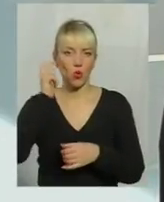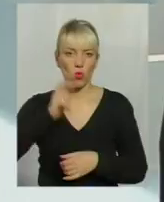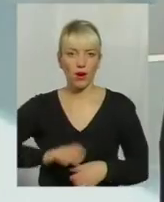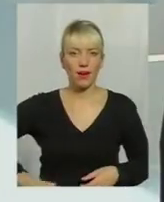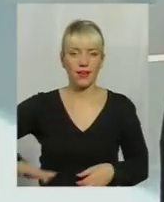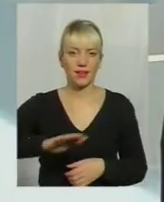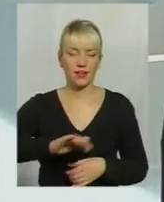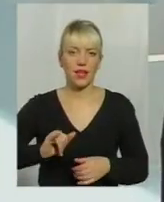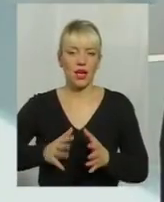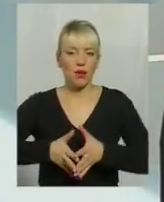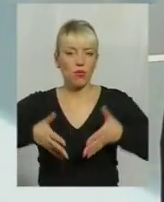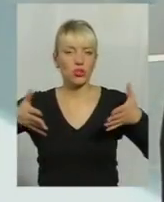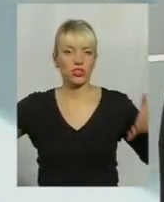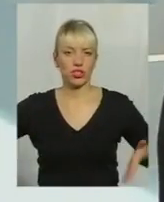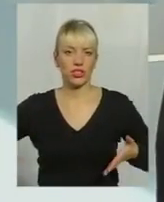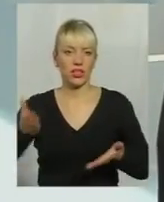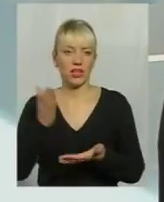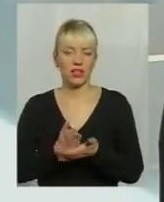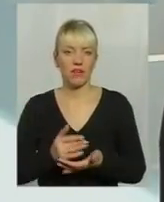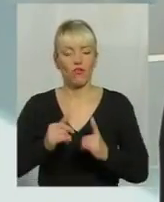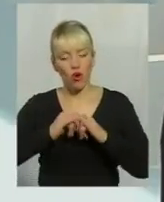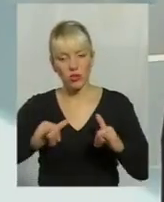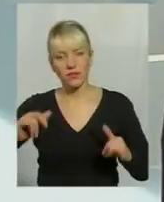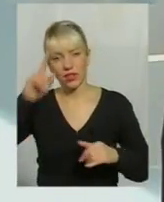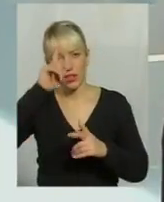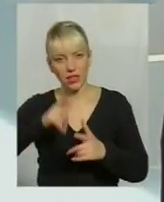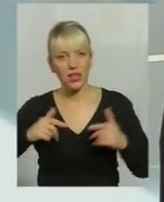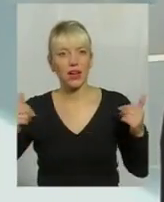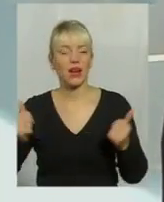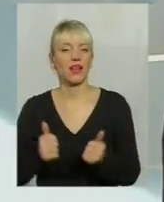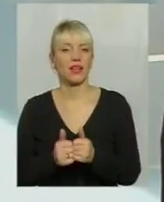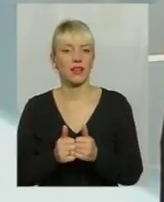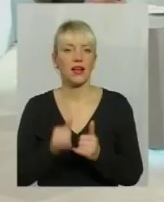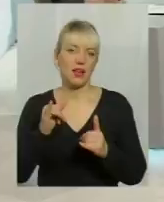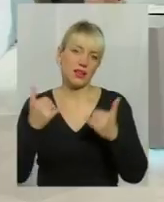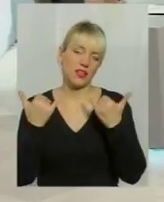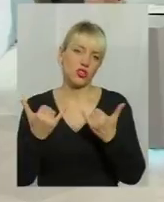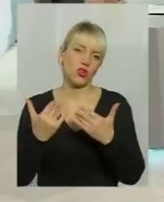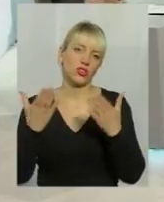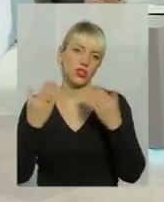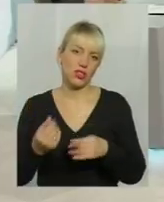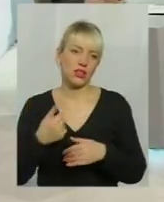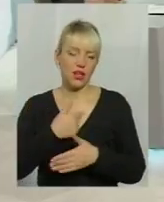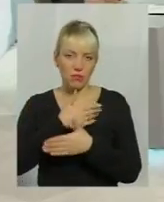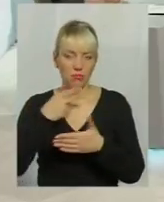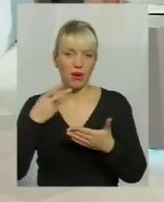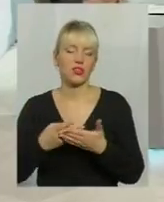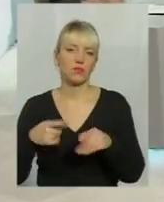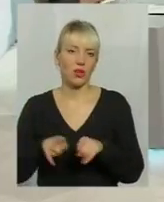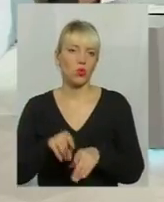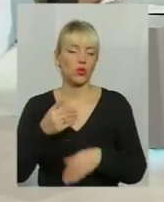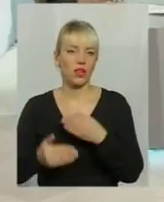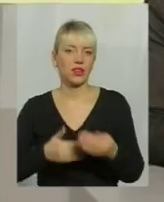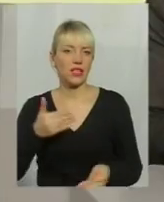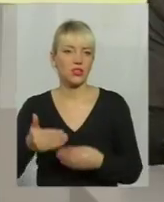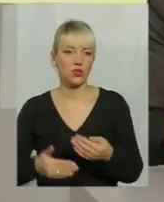Але досить поширена є у розвинутих країнах. І на сьогоднішній день, дійсно, ми бачимо вже таку тенденцію до того,